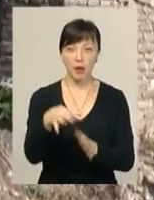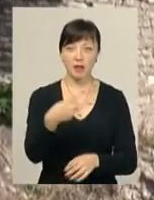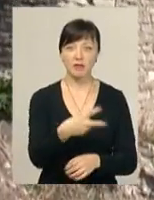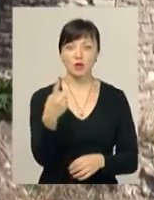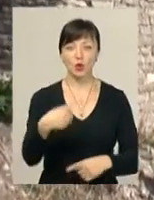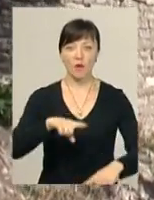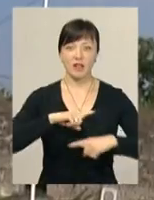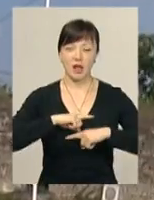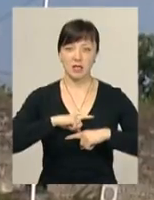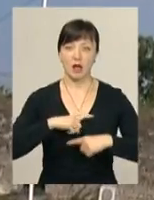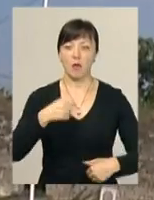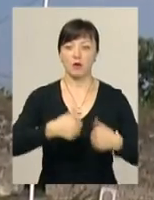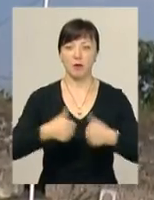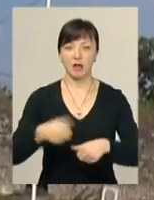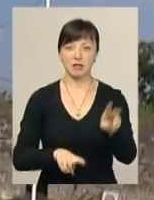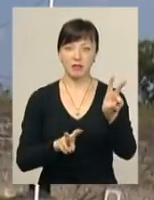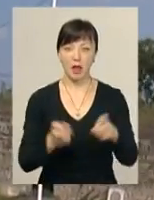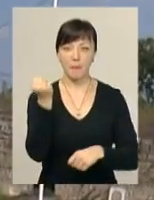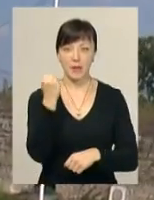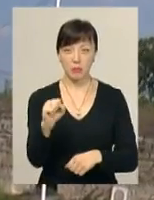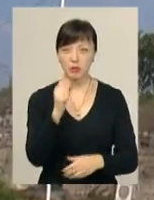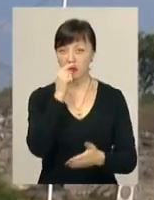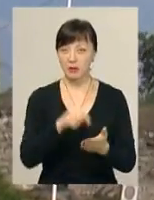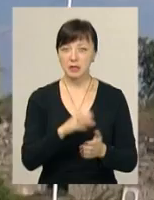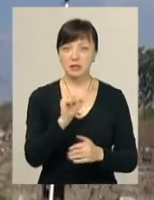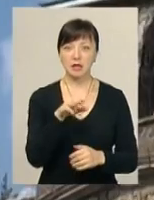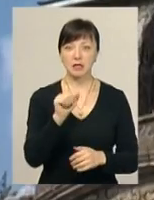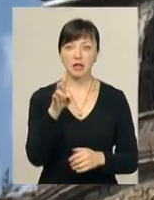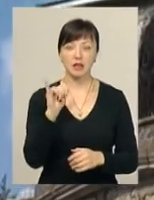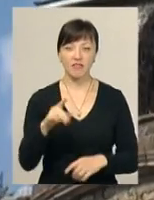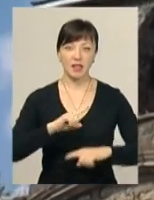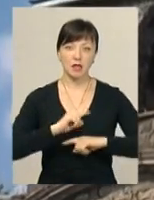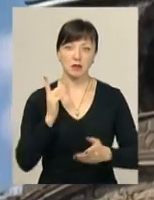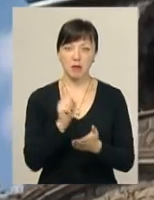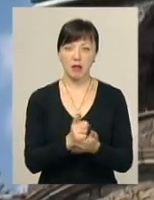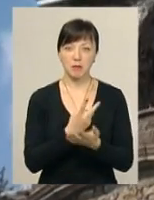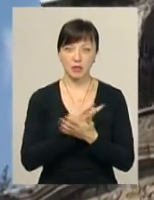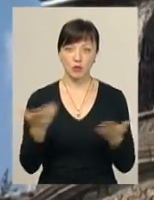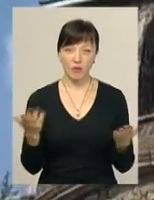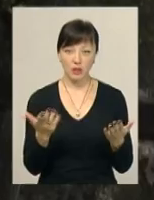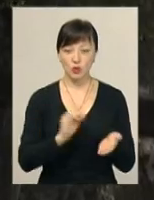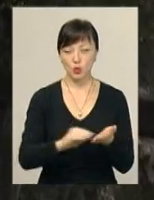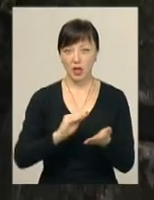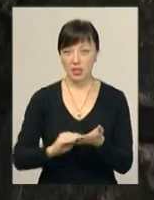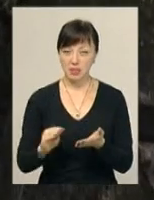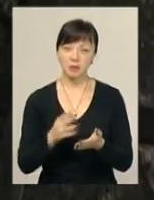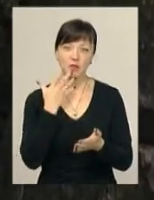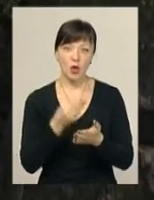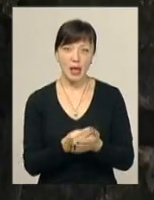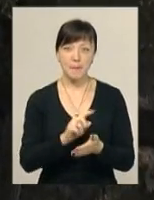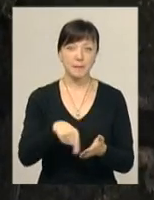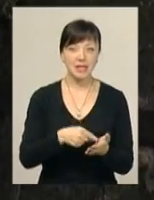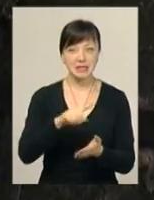фіналіста. Позмагатись за звання переможця випало і Сатанову. Фіналісти мали презентувати громадськості та журналістам свої міста.